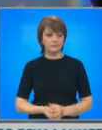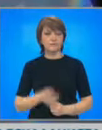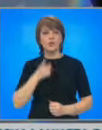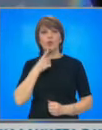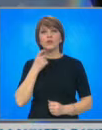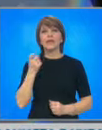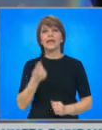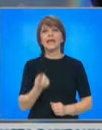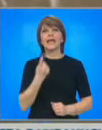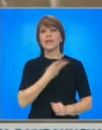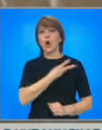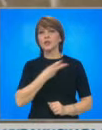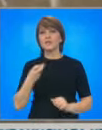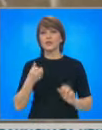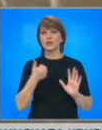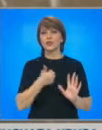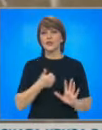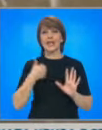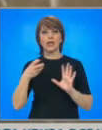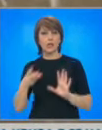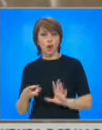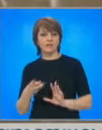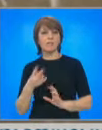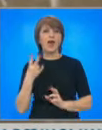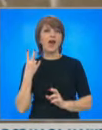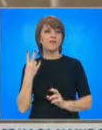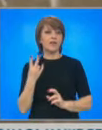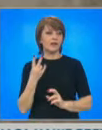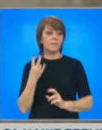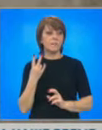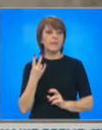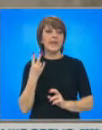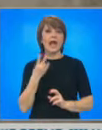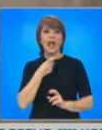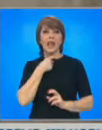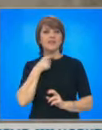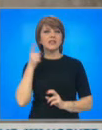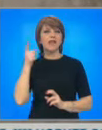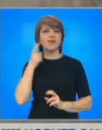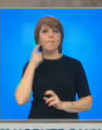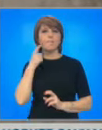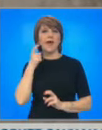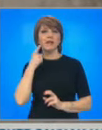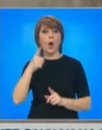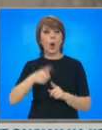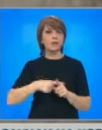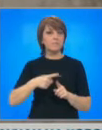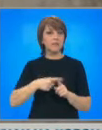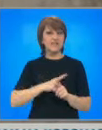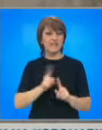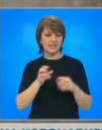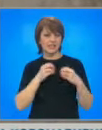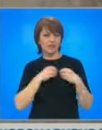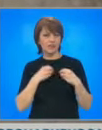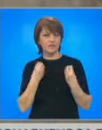Годината е 1868, времето на втората българска легия. Левски е в Белград и от месеци не се чувства добре.